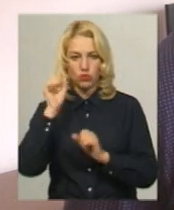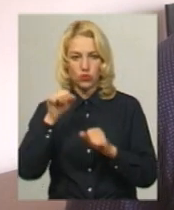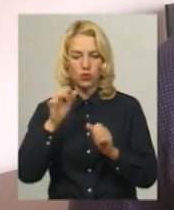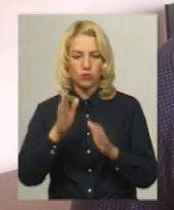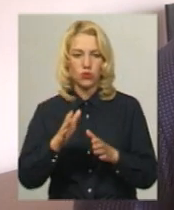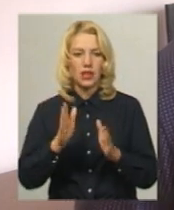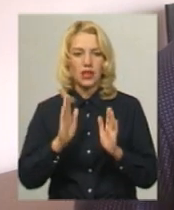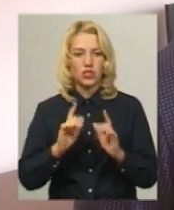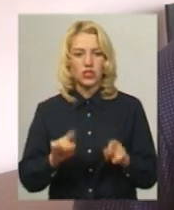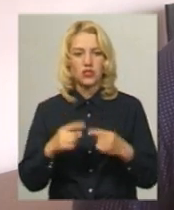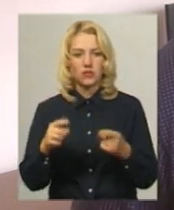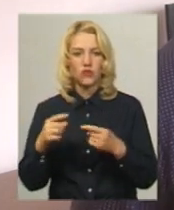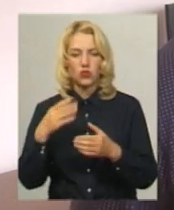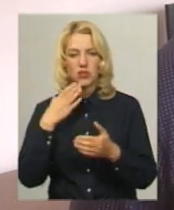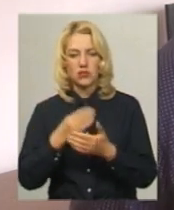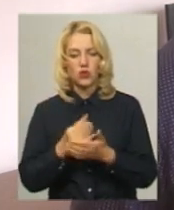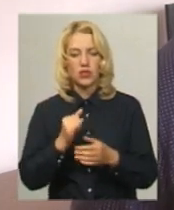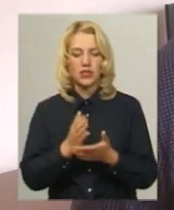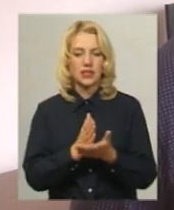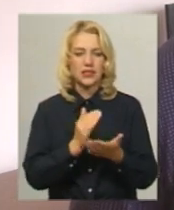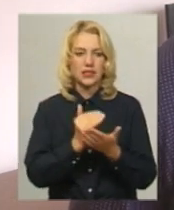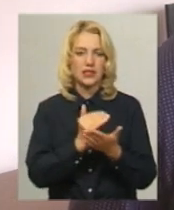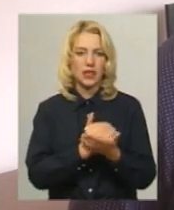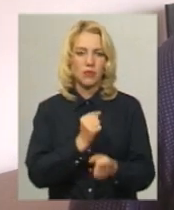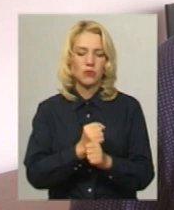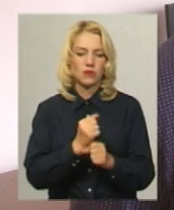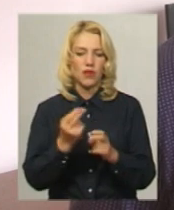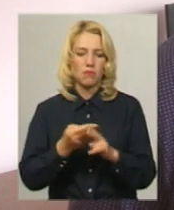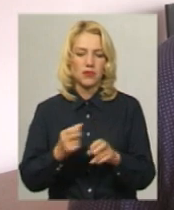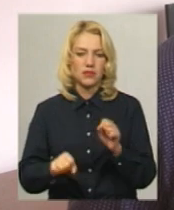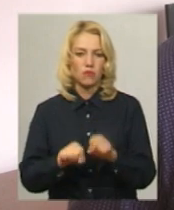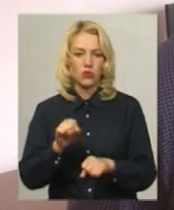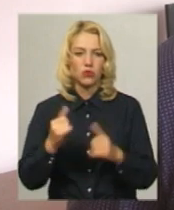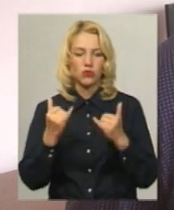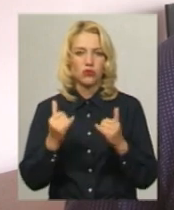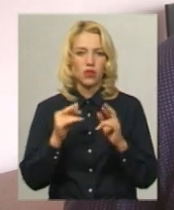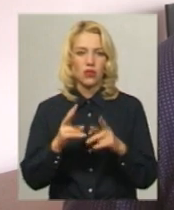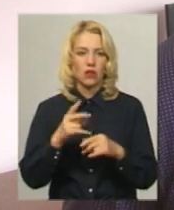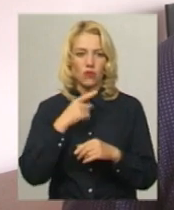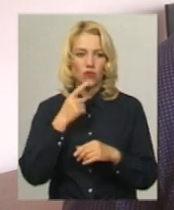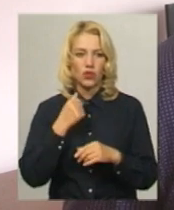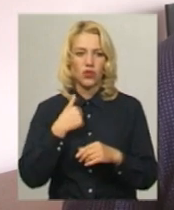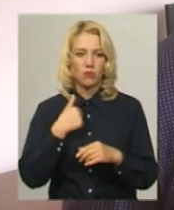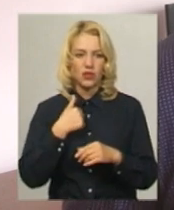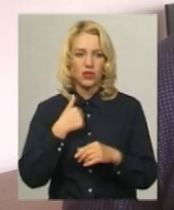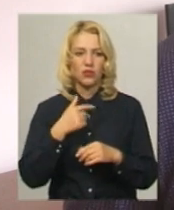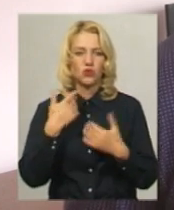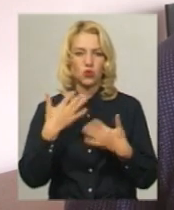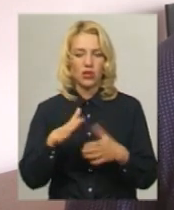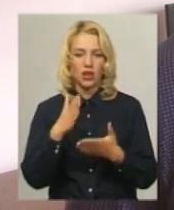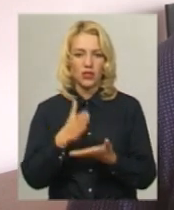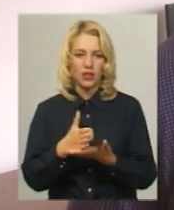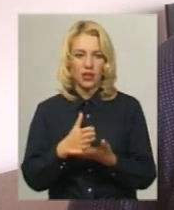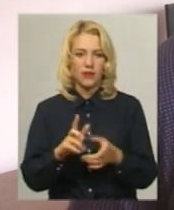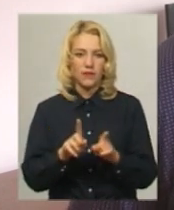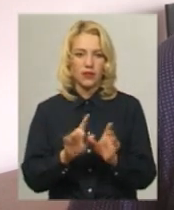було лише створювати свої кабінети, система працювала без боїв. На сьогодні, як говорили мені підопічні, вже є